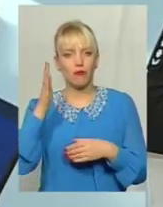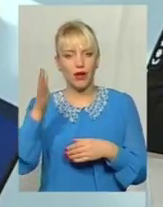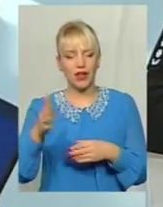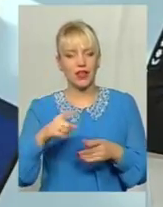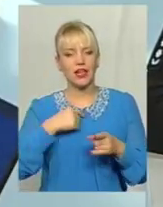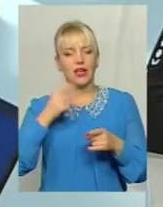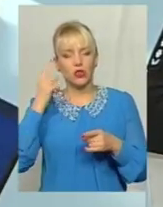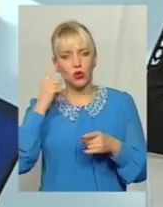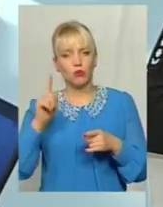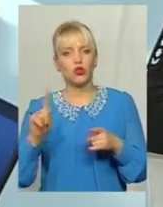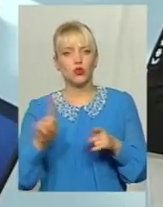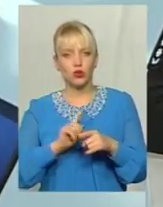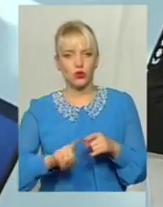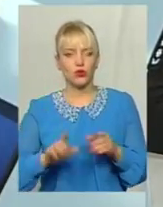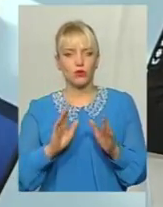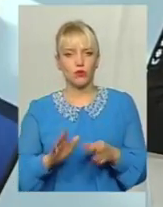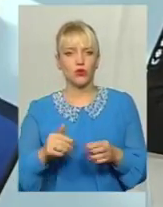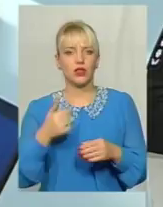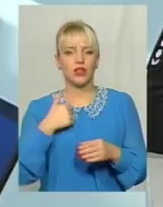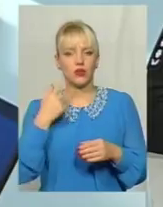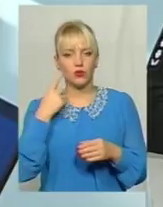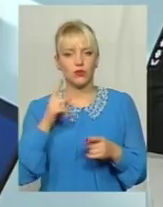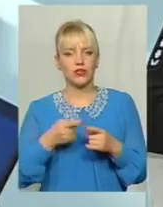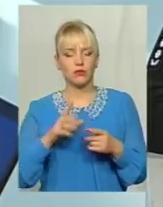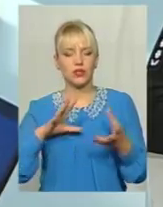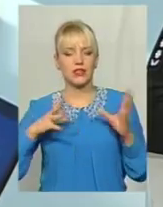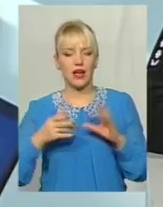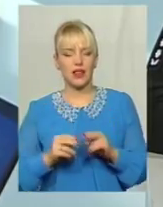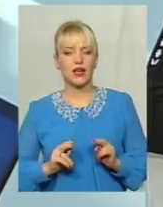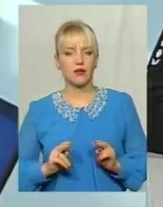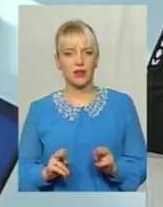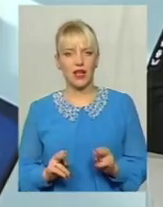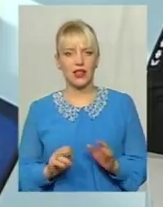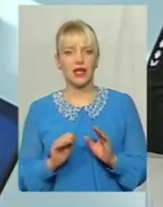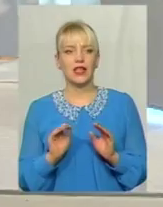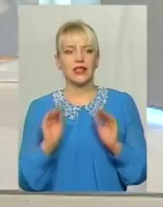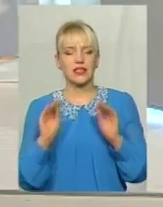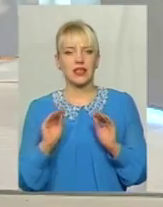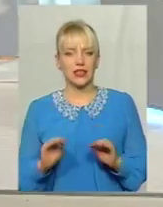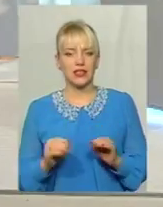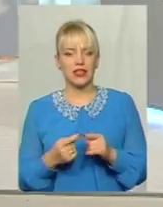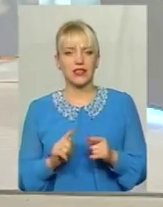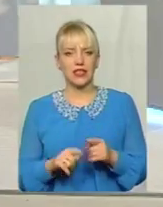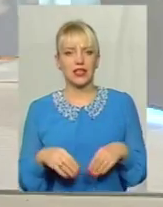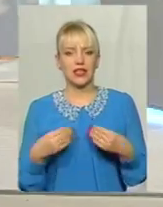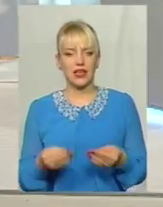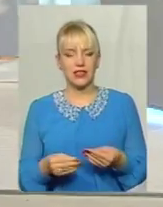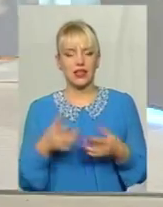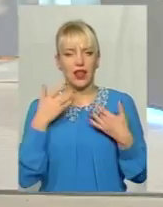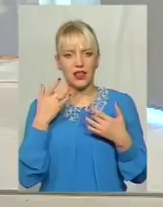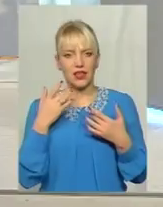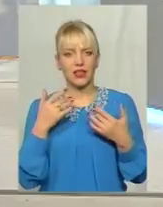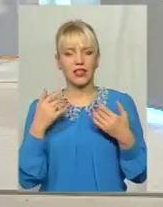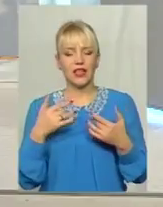скоро, я думаю, все-таки буде І в основному це йде загальнокримінальна статистика Це нанесення легких тілесних ушкоджень, тілесних ушкоджень